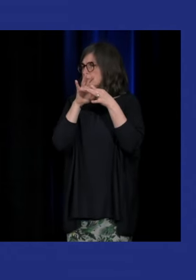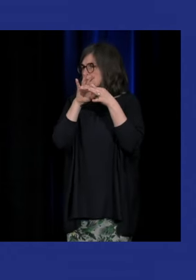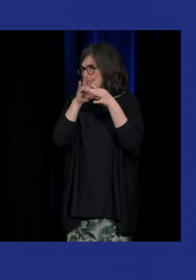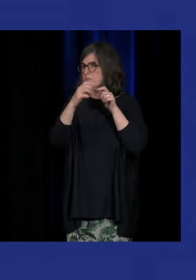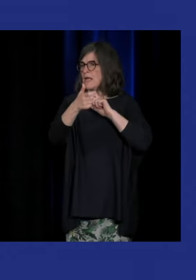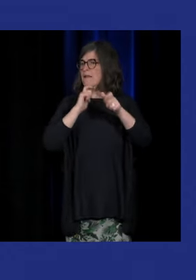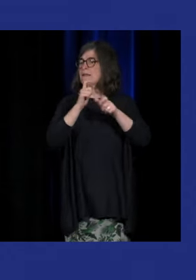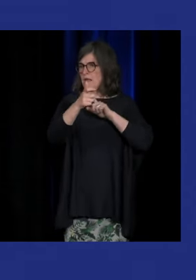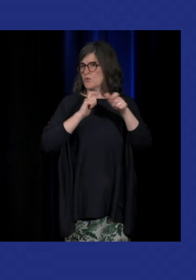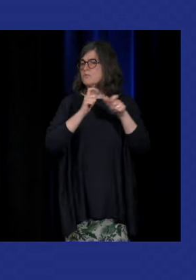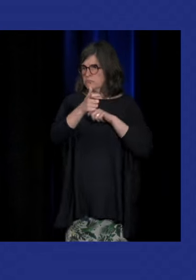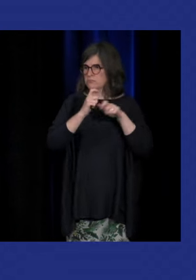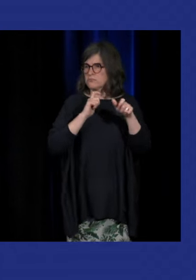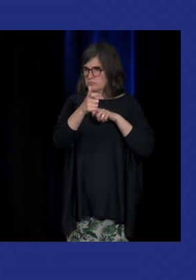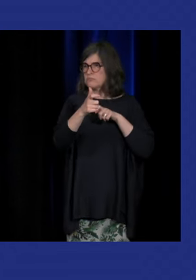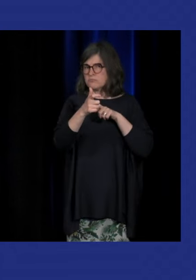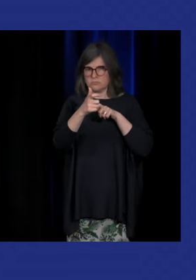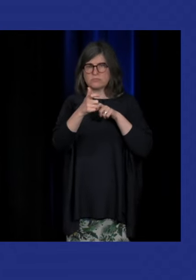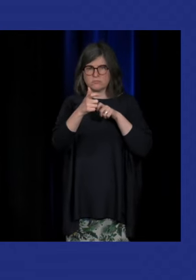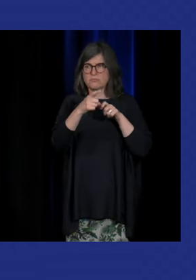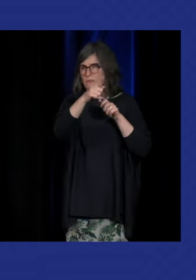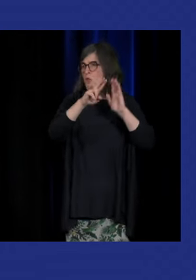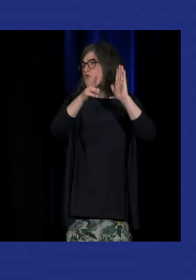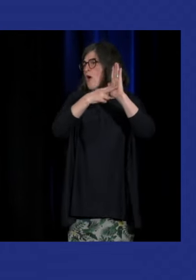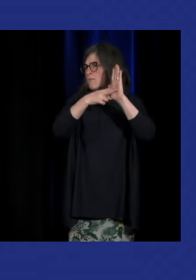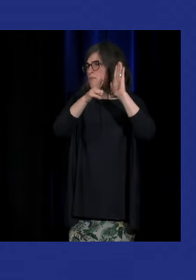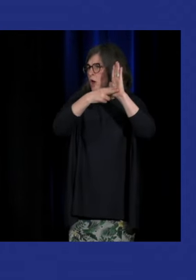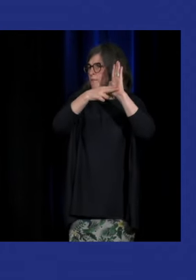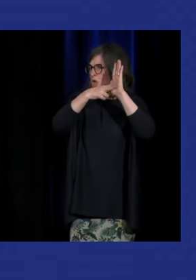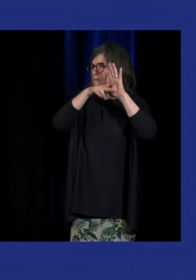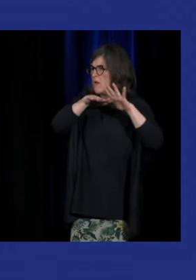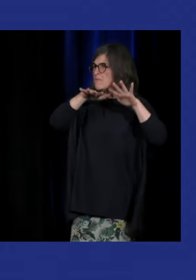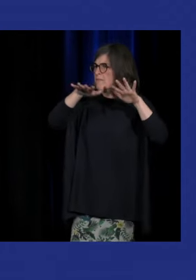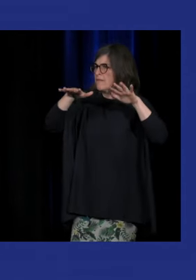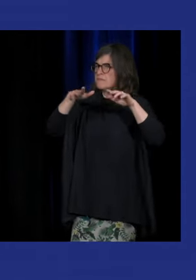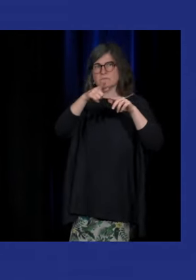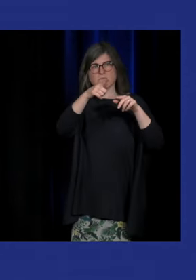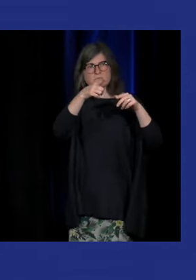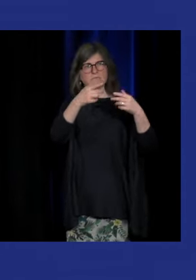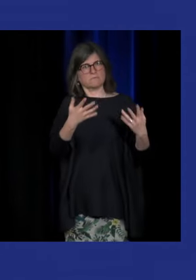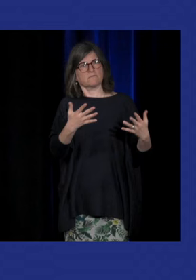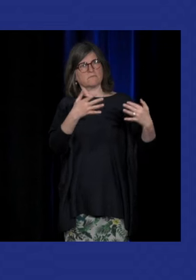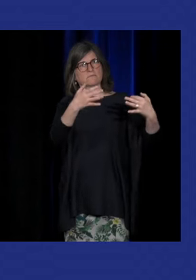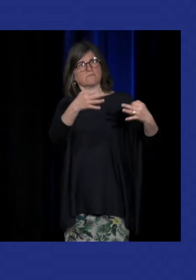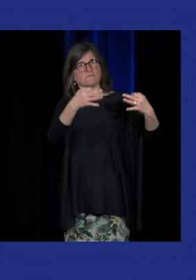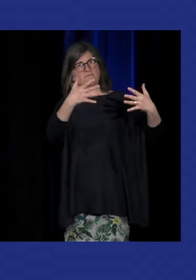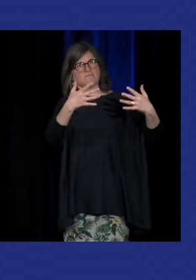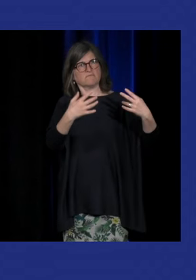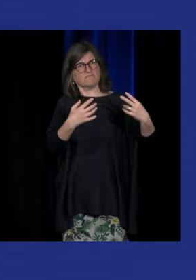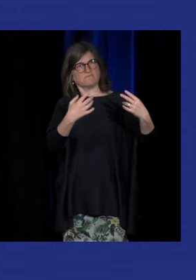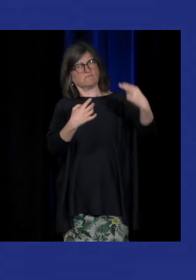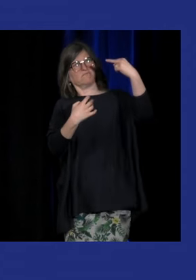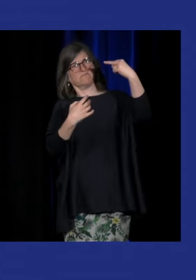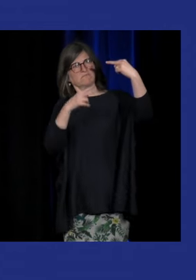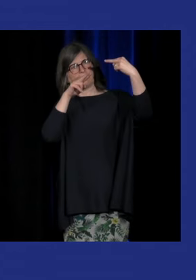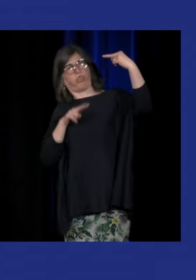interactions qui sont qui véhiculent des normes que certains qualifient de validisme c'est-à-dire des normes faites par les valides